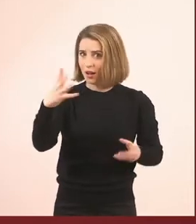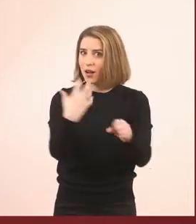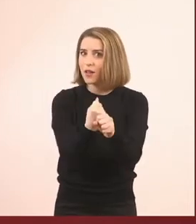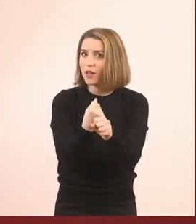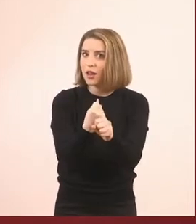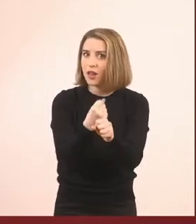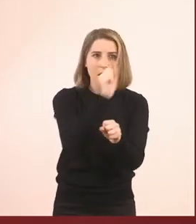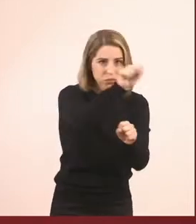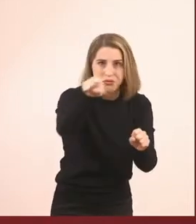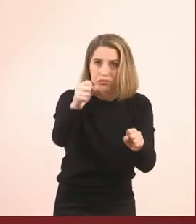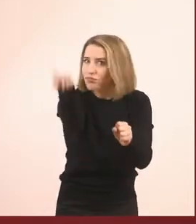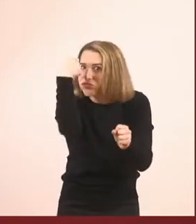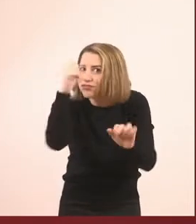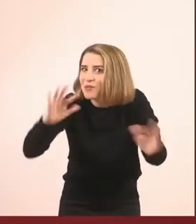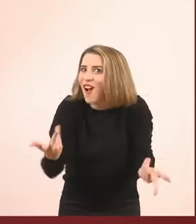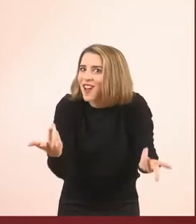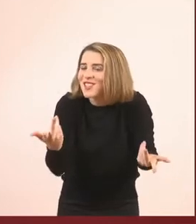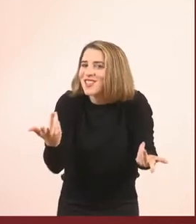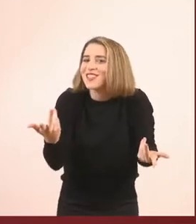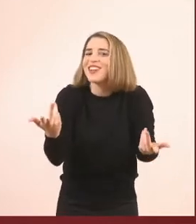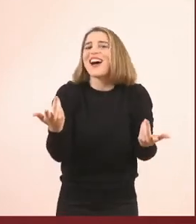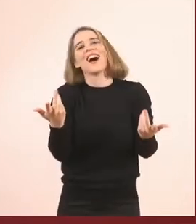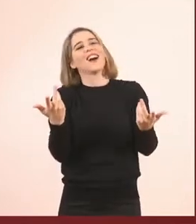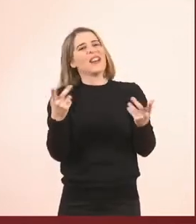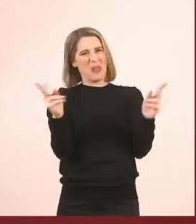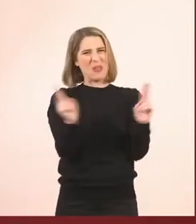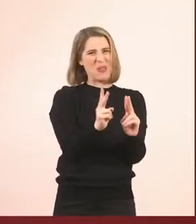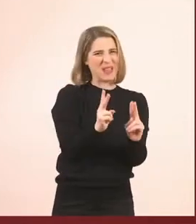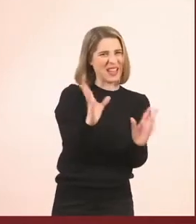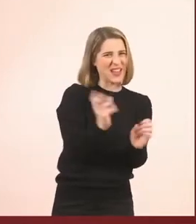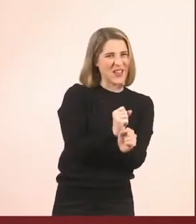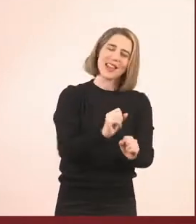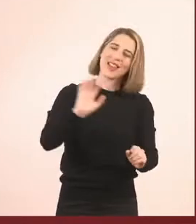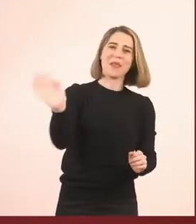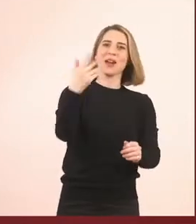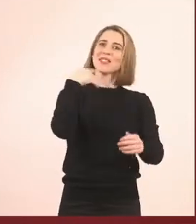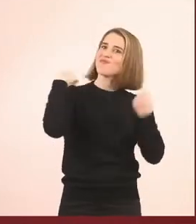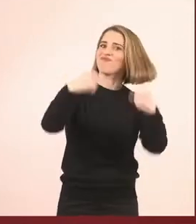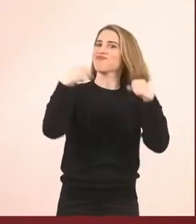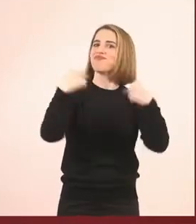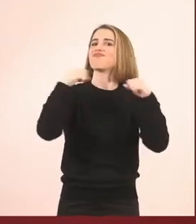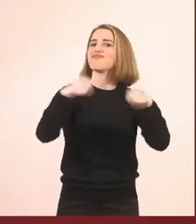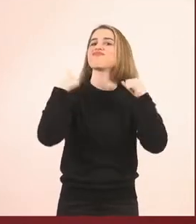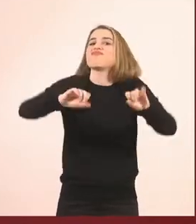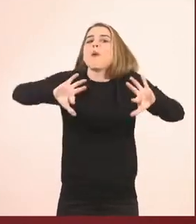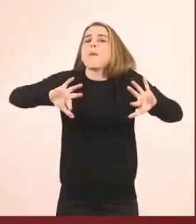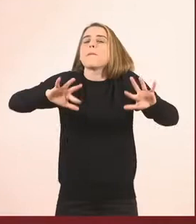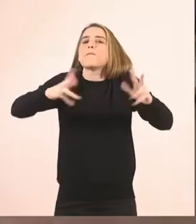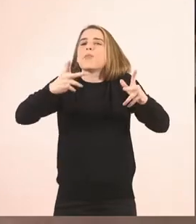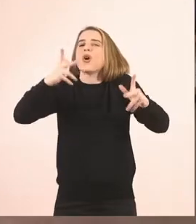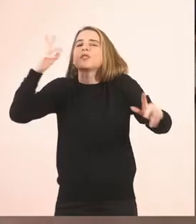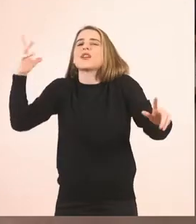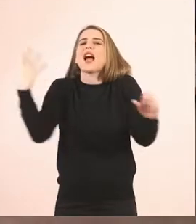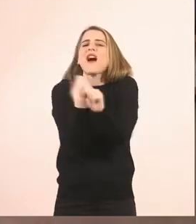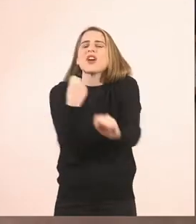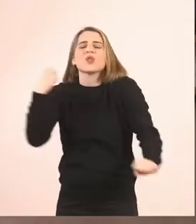Ποιο νίκηστε από εσάς, ναι, λίγους. Άμα λοιπόν, τι κάνετε για να το εξασκήσετε αυτό και να είστε σούπερ με την